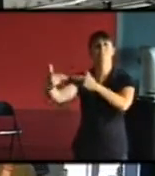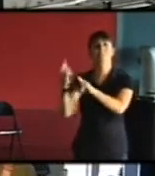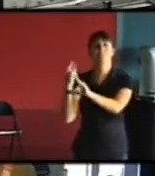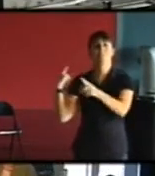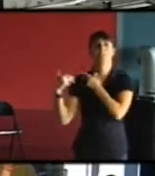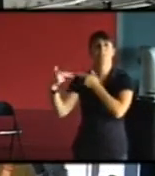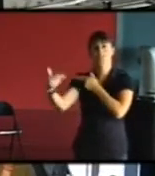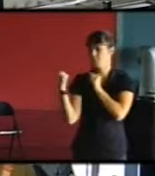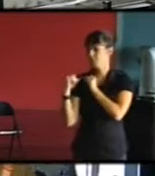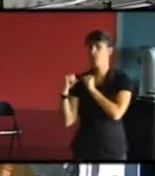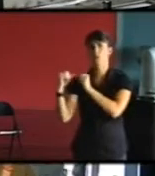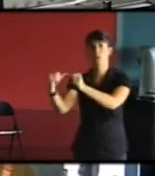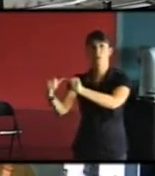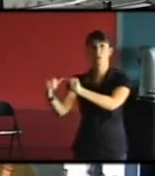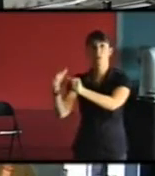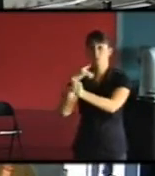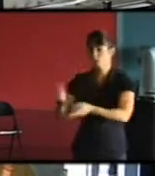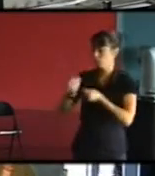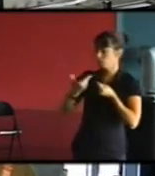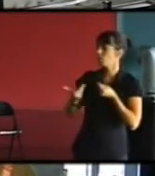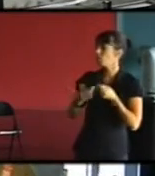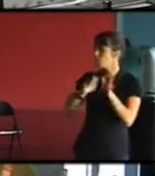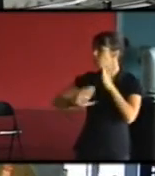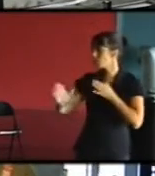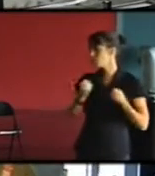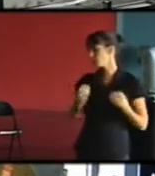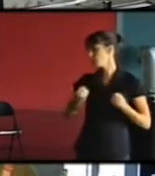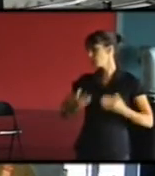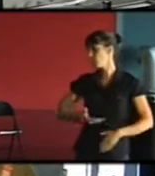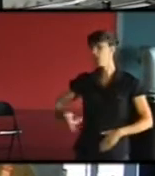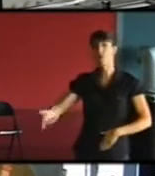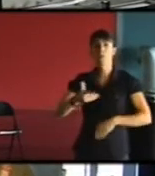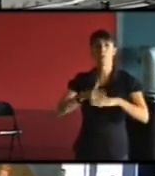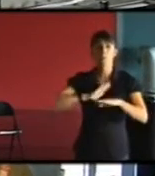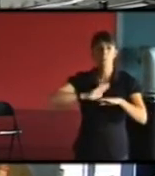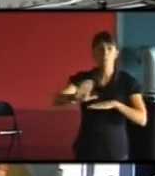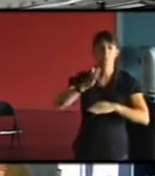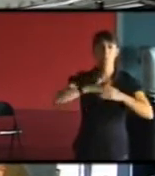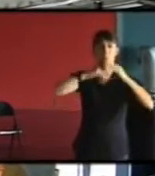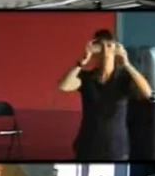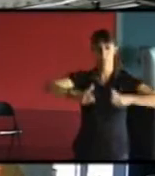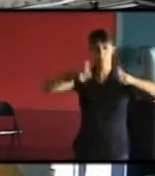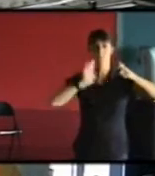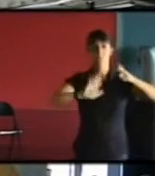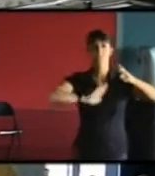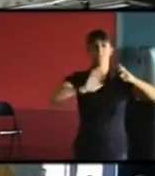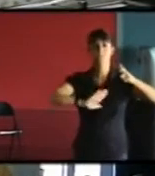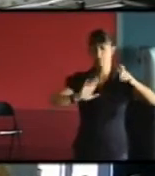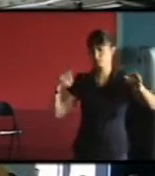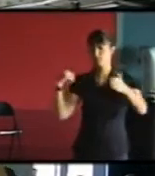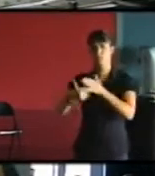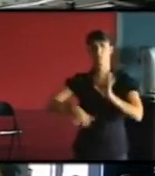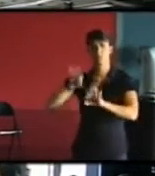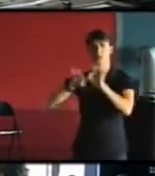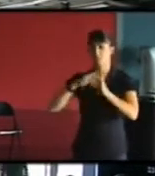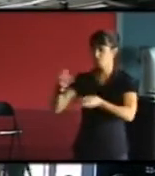mais ça permet d'identifier un certain nombre de tendances lourdes. On voit tel type de bâtiment, tel mode de construction, ça nous emmène vers tel type de consommation énergétique.